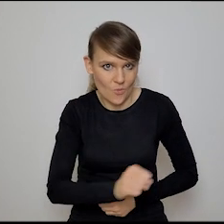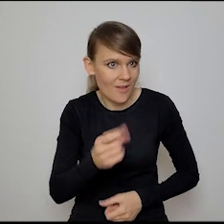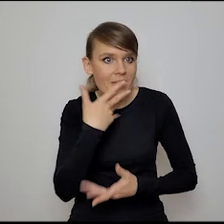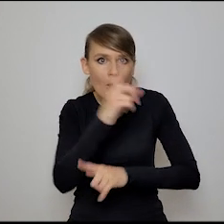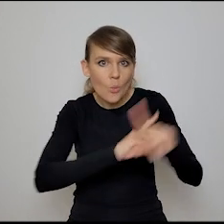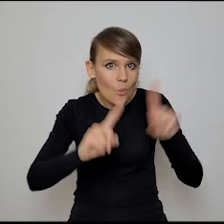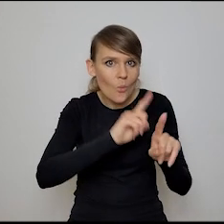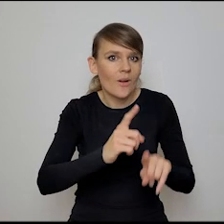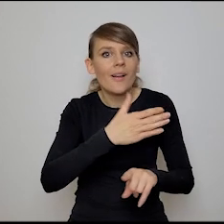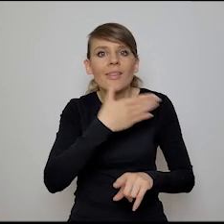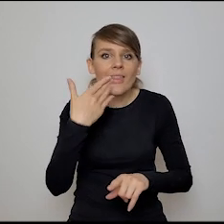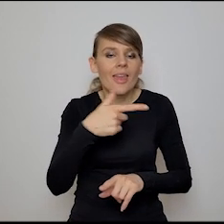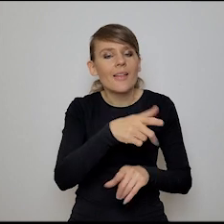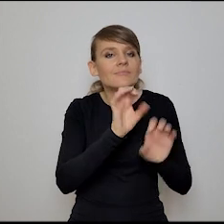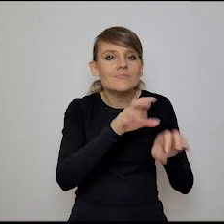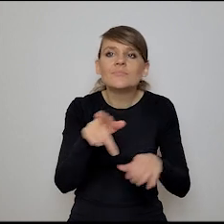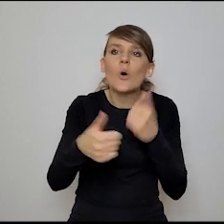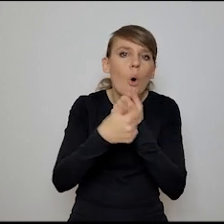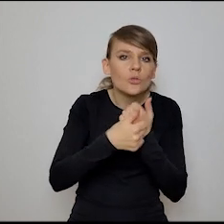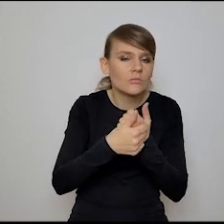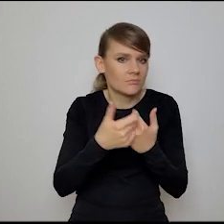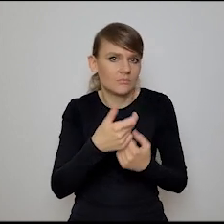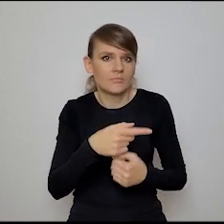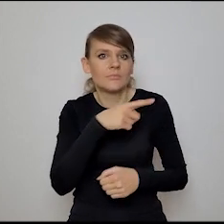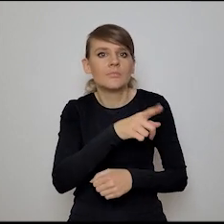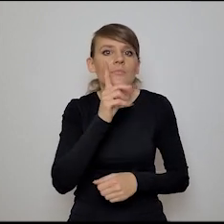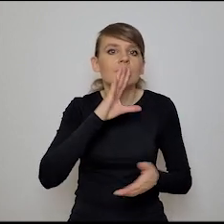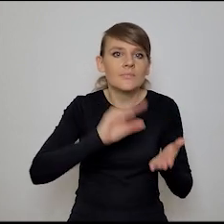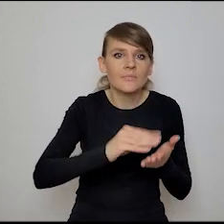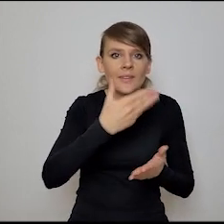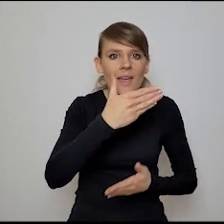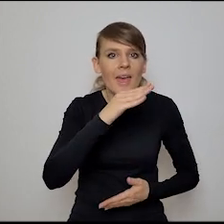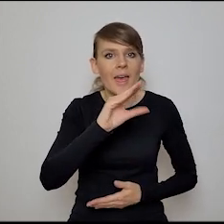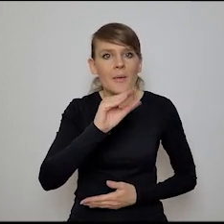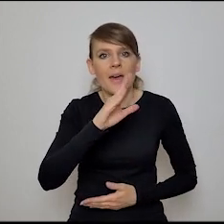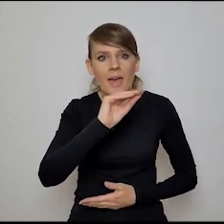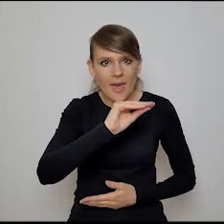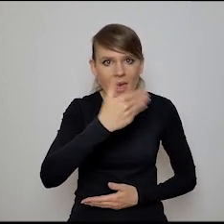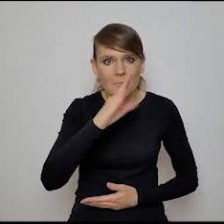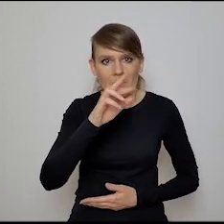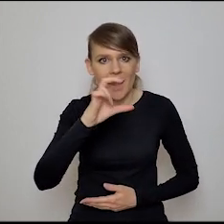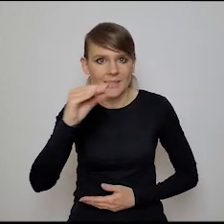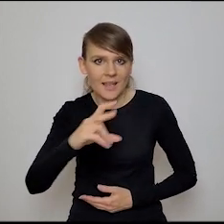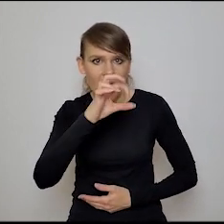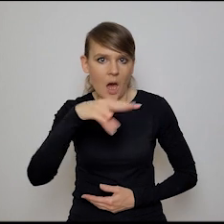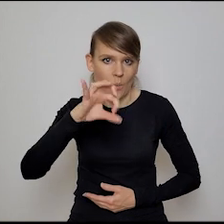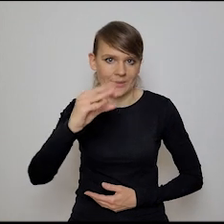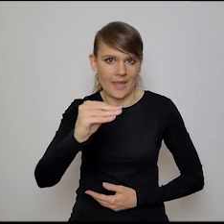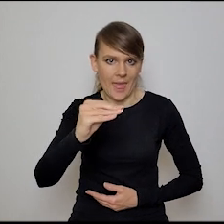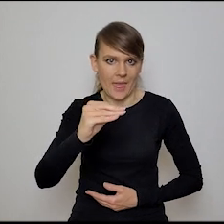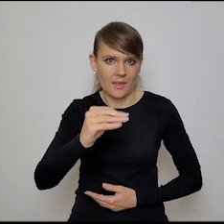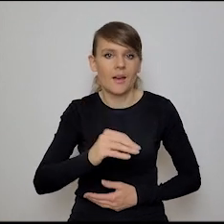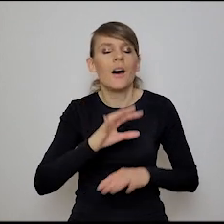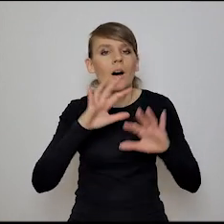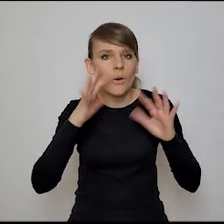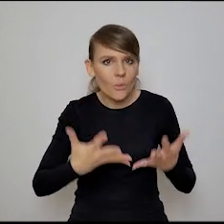Nikt ich ze sobą nie poznaje. Tylko jedno powtarzają. Embrace chaos. Embrace chaos. Tak? Po prostu